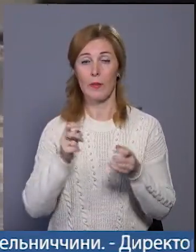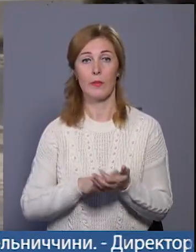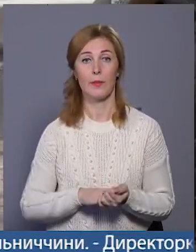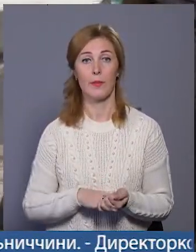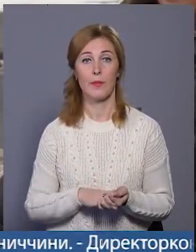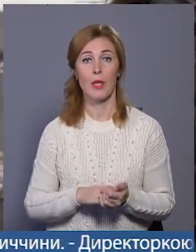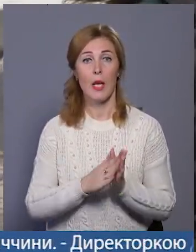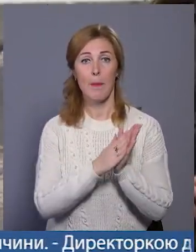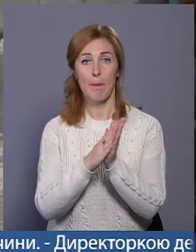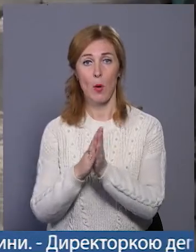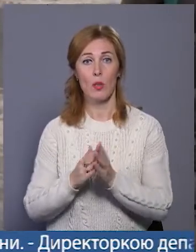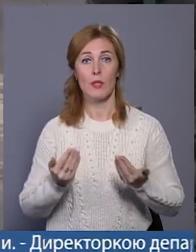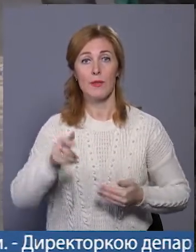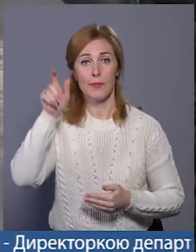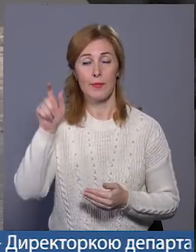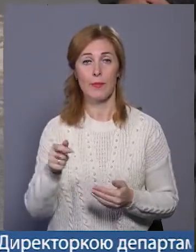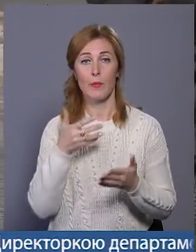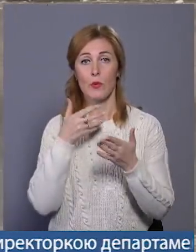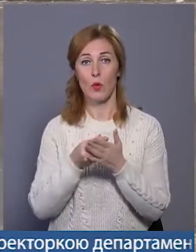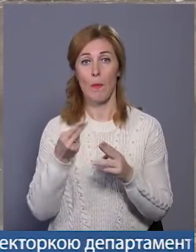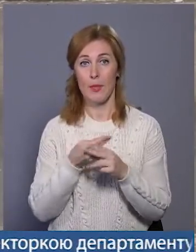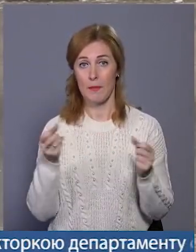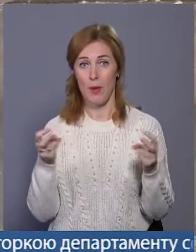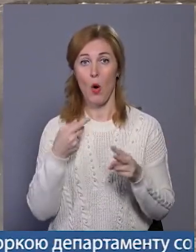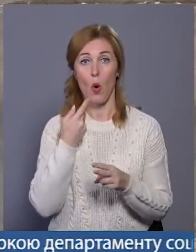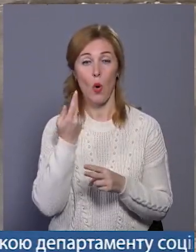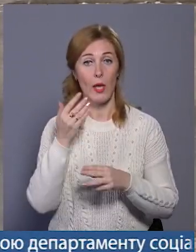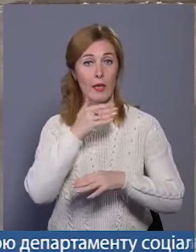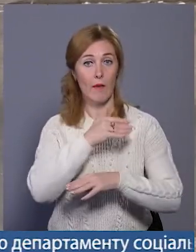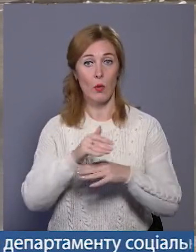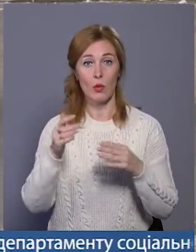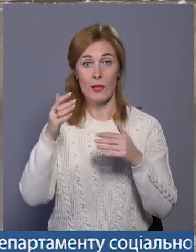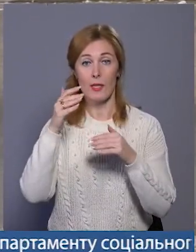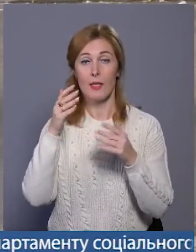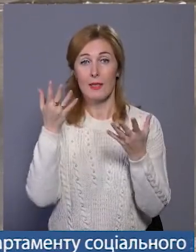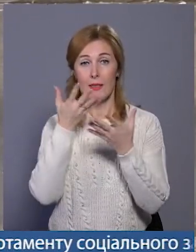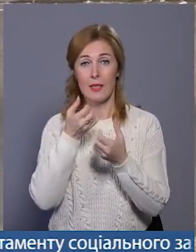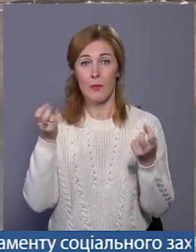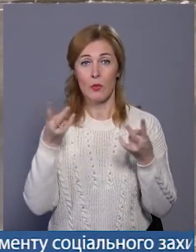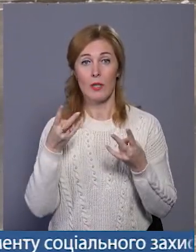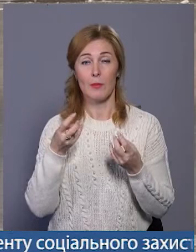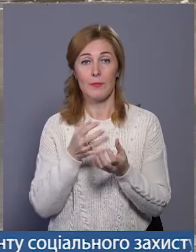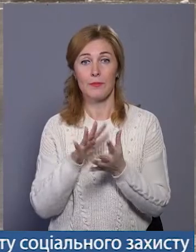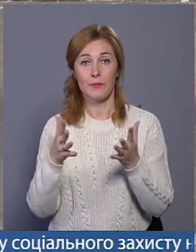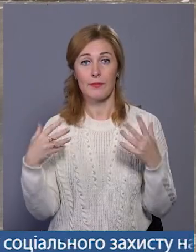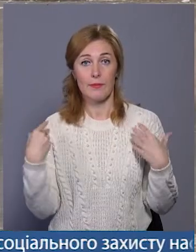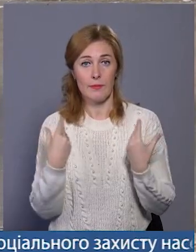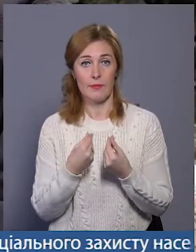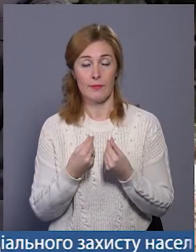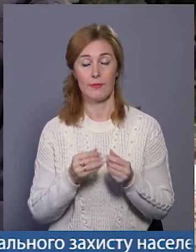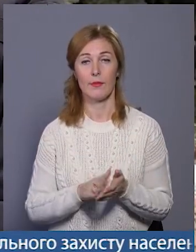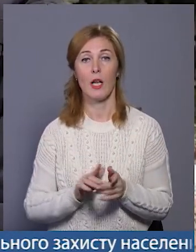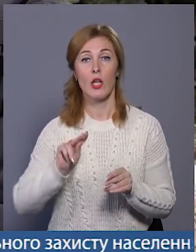поліції. І просять містян подбати про власну ж безпеку. Коли на дворі темно, радять чіпляти на верхній одяг світловідбивальні елементи. Чим